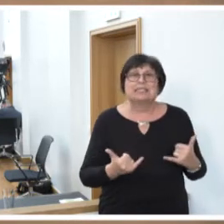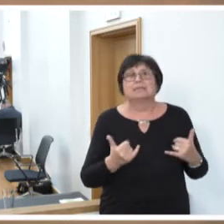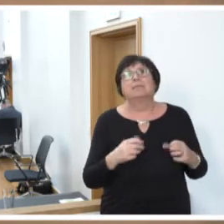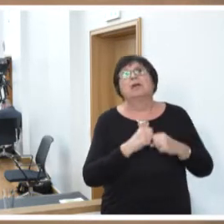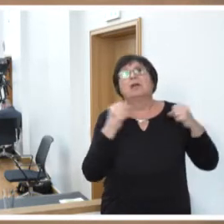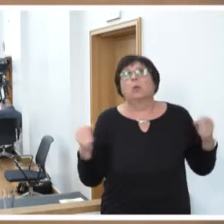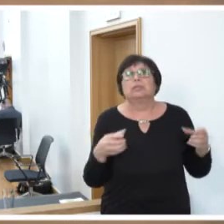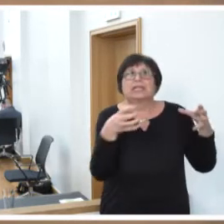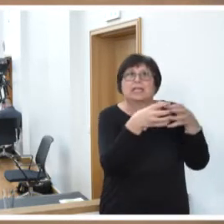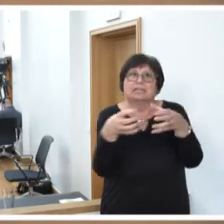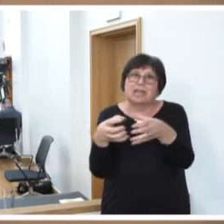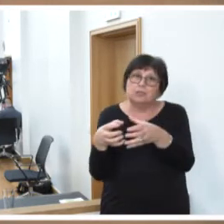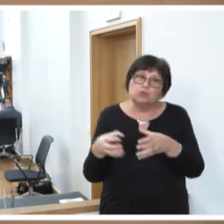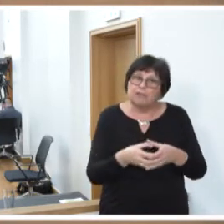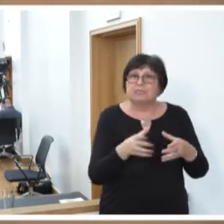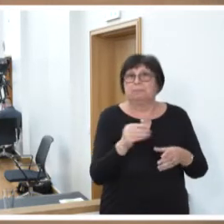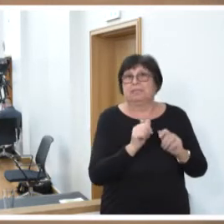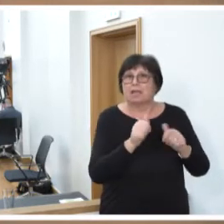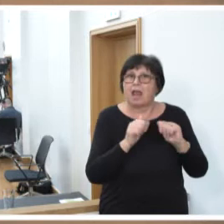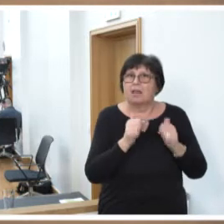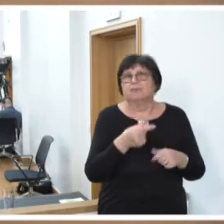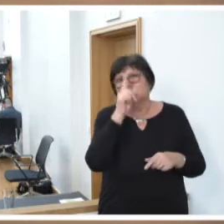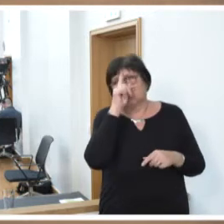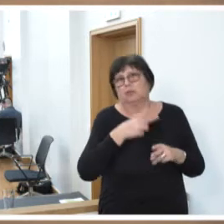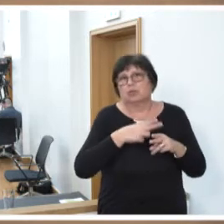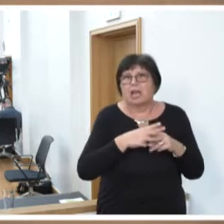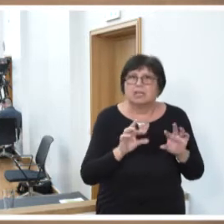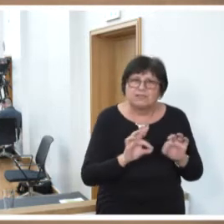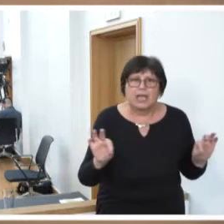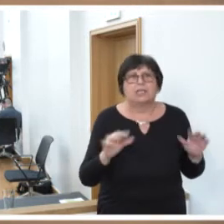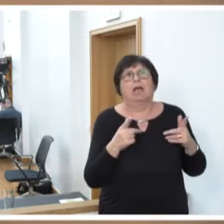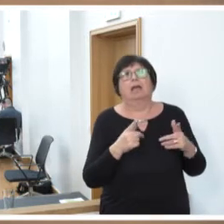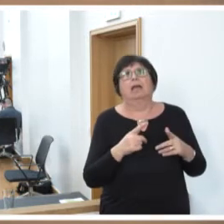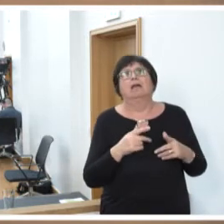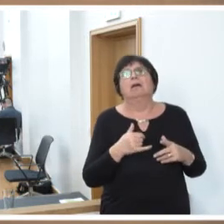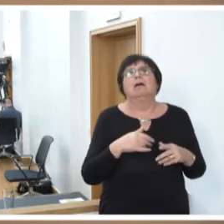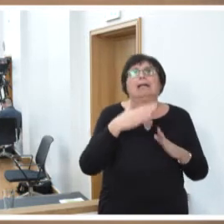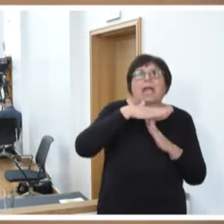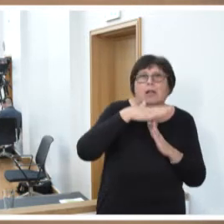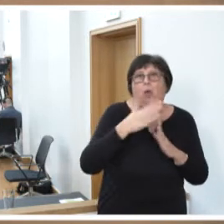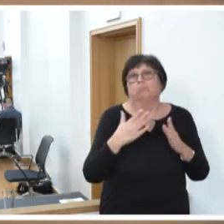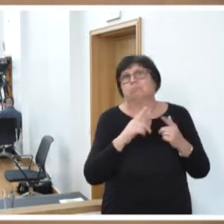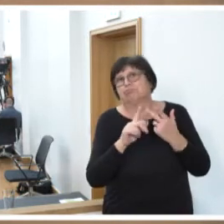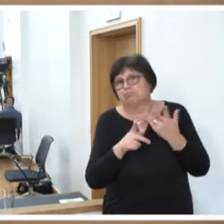Gesellschaften, die da mithelfen, Deutsche Glasfaser, Telekom und wie sie alle heißen.